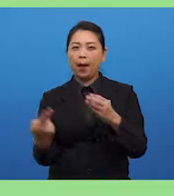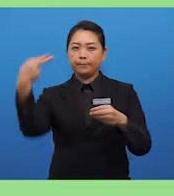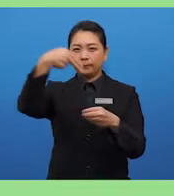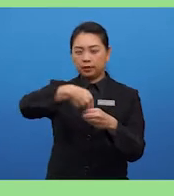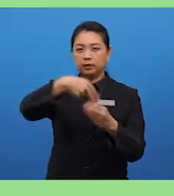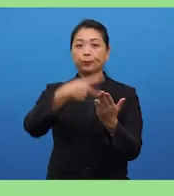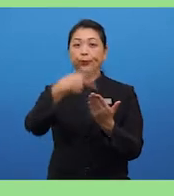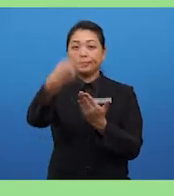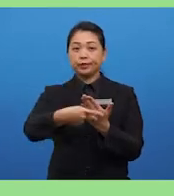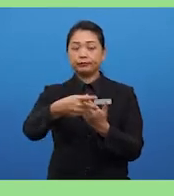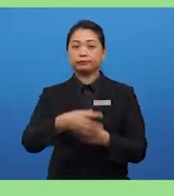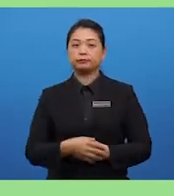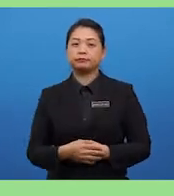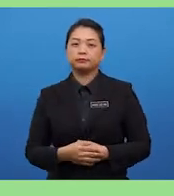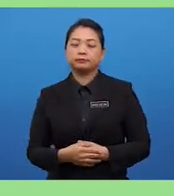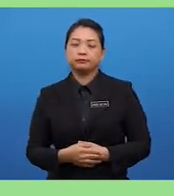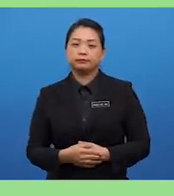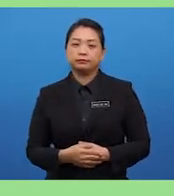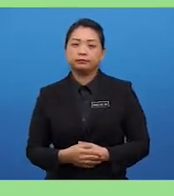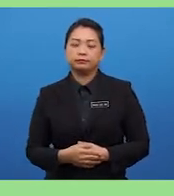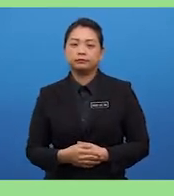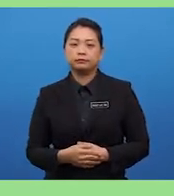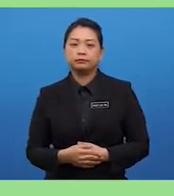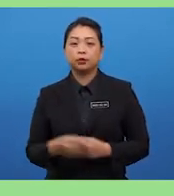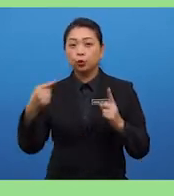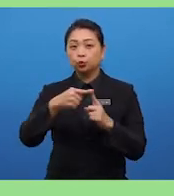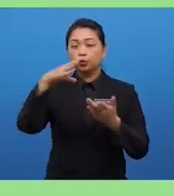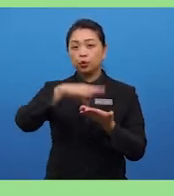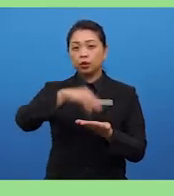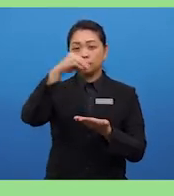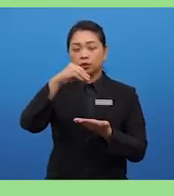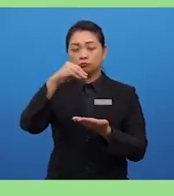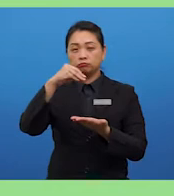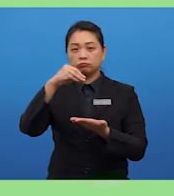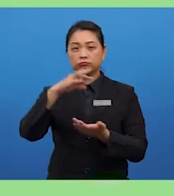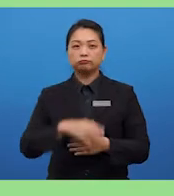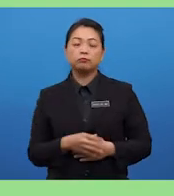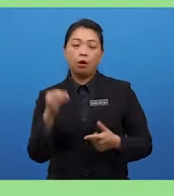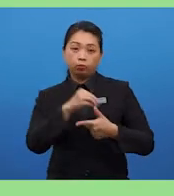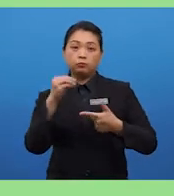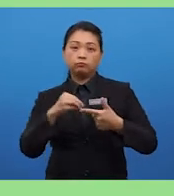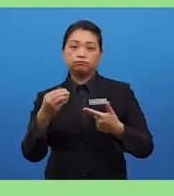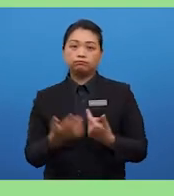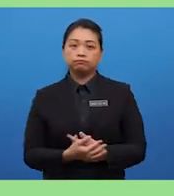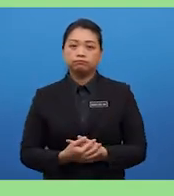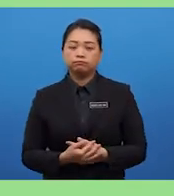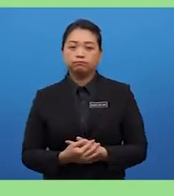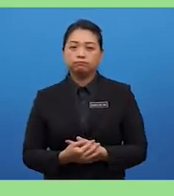that involve commitment to learning to juggle? Or